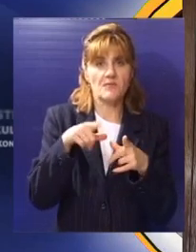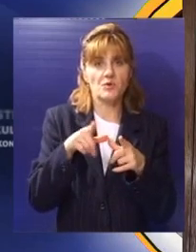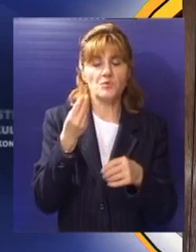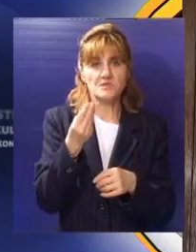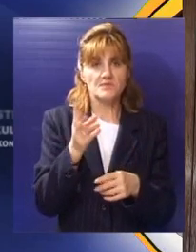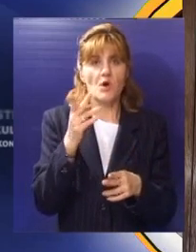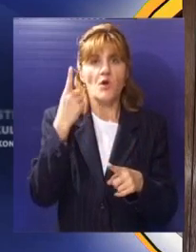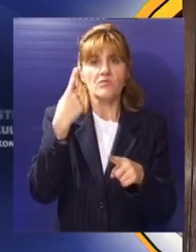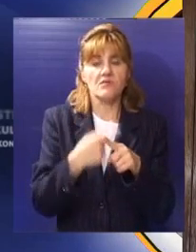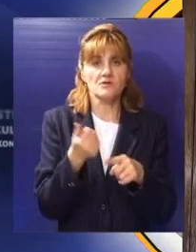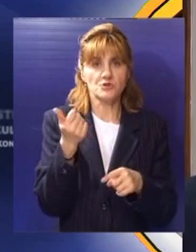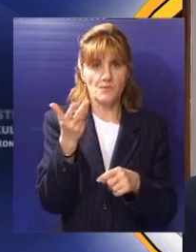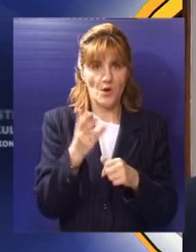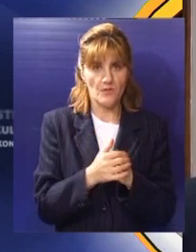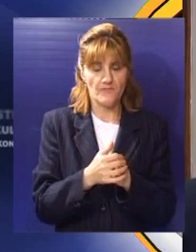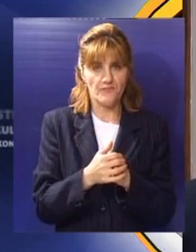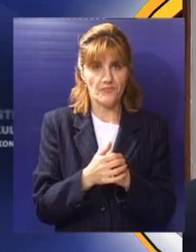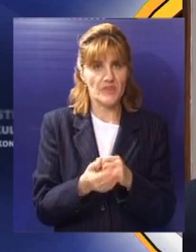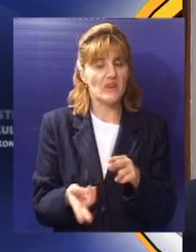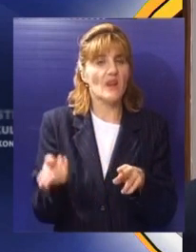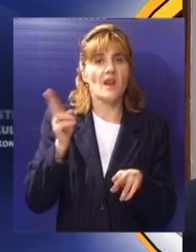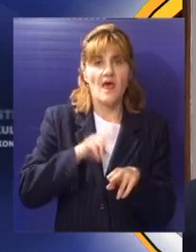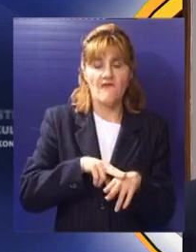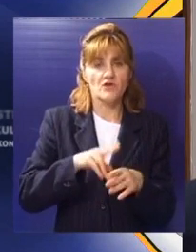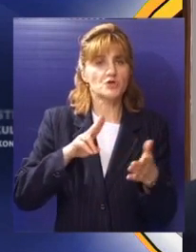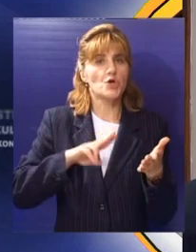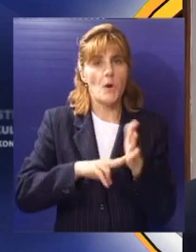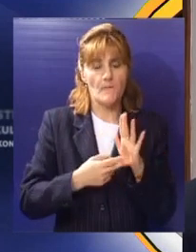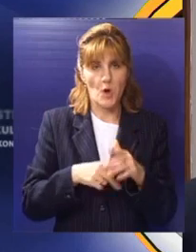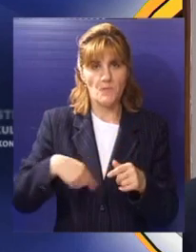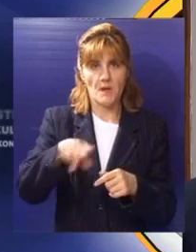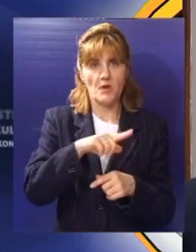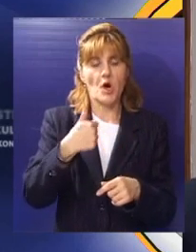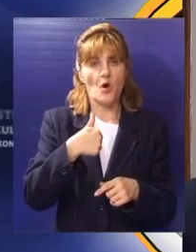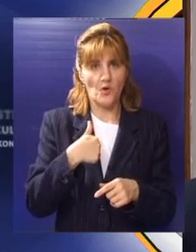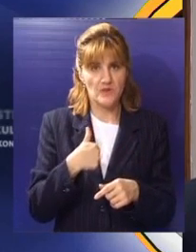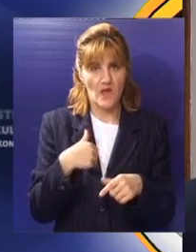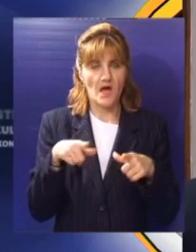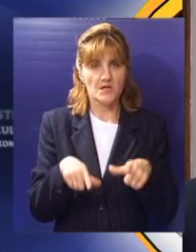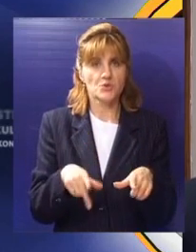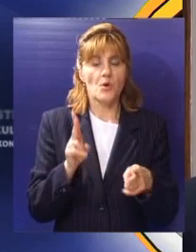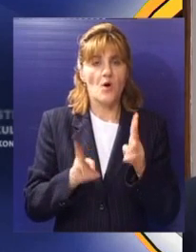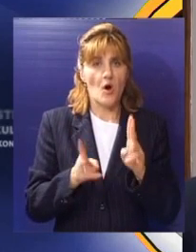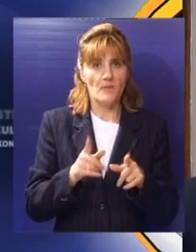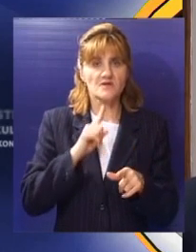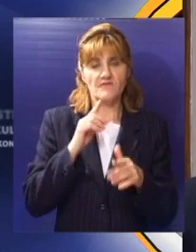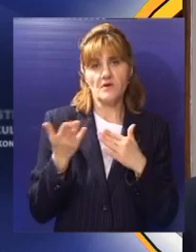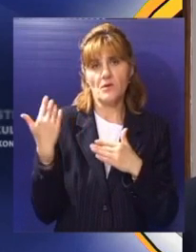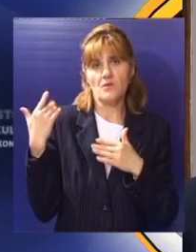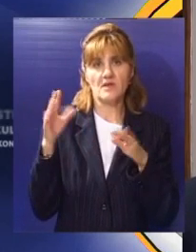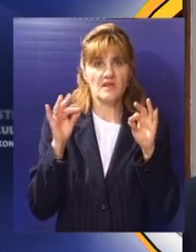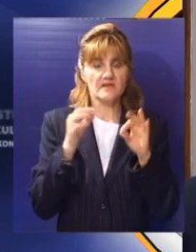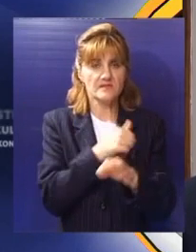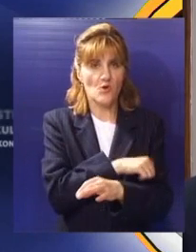na platnom spisku. Ono što je najveći problem u obrazovanju kod nas, ne samo sada, trenutno, nego i u nas za